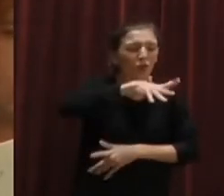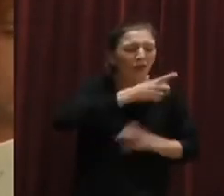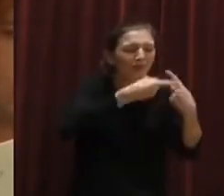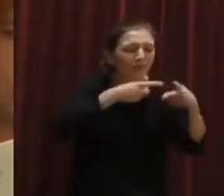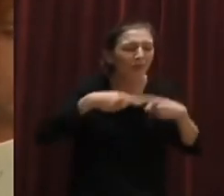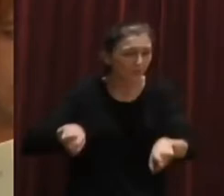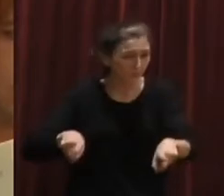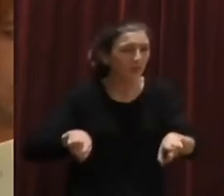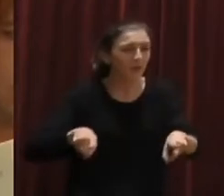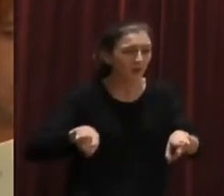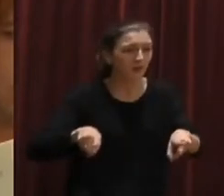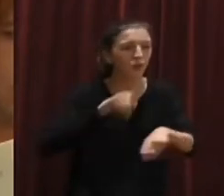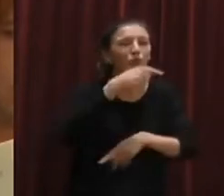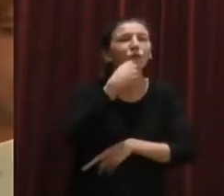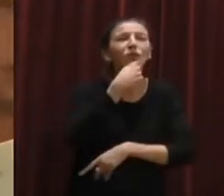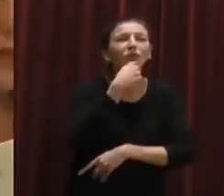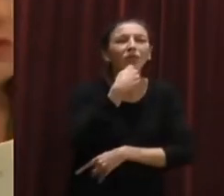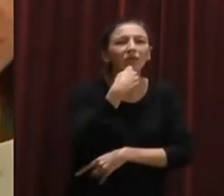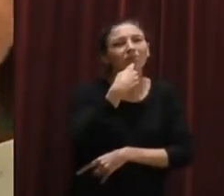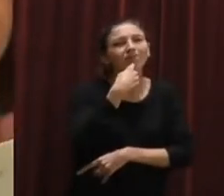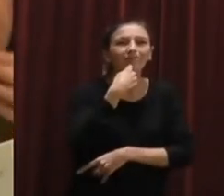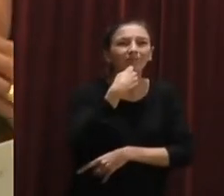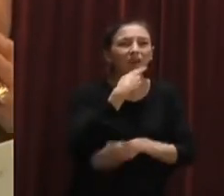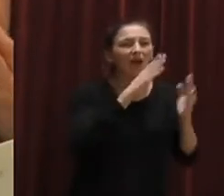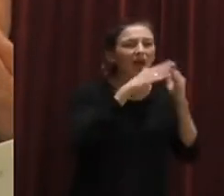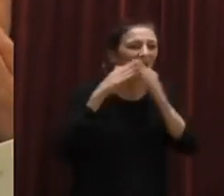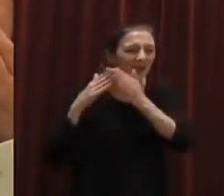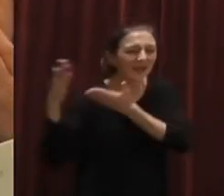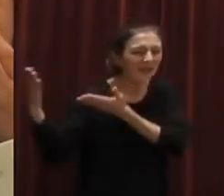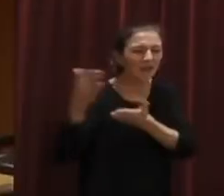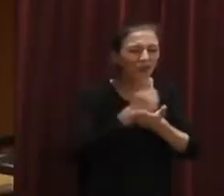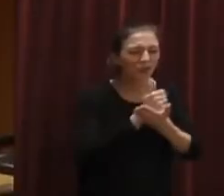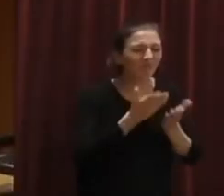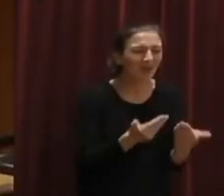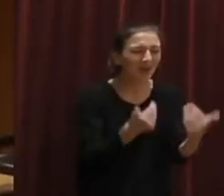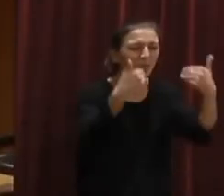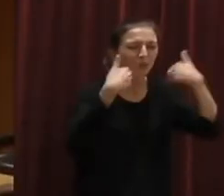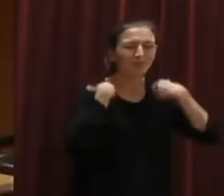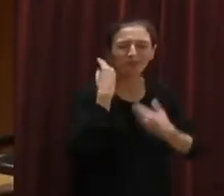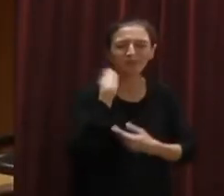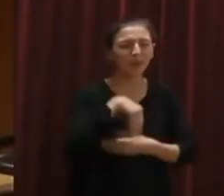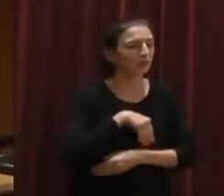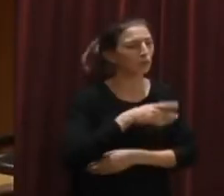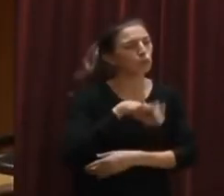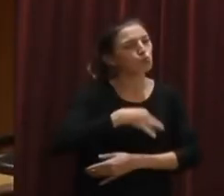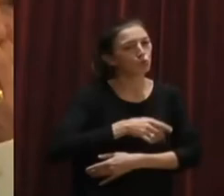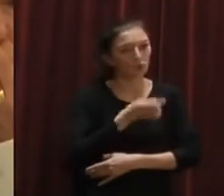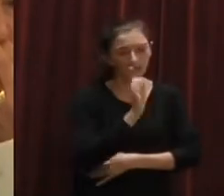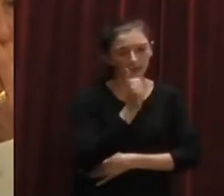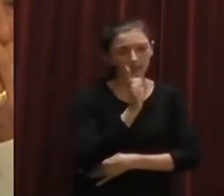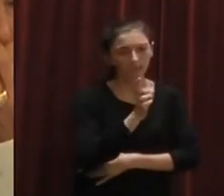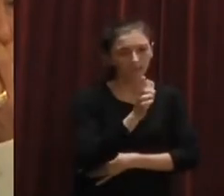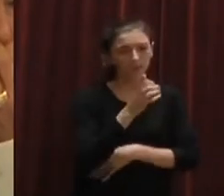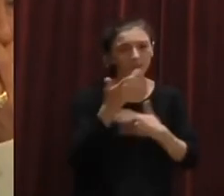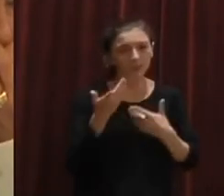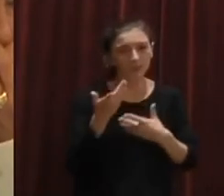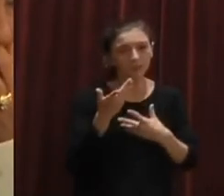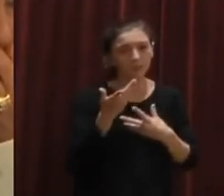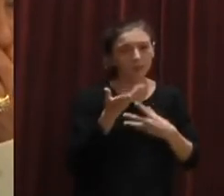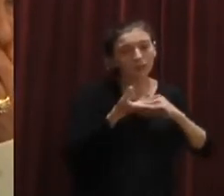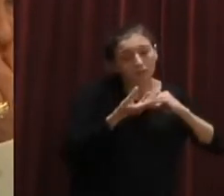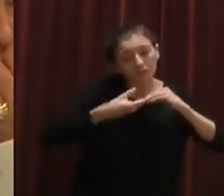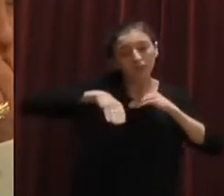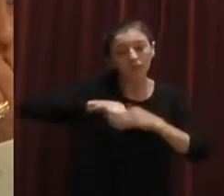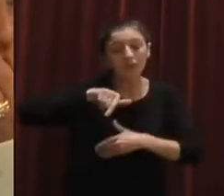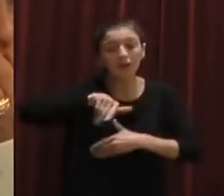vostè ara ho lliga que tots aquests habitatges són propietats de grans tenidors, quan realment tampoc no té per què ser així, sinó que també hi ha una